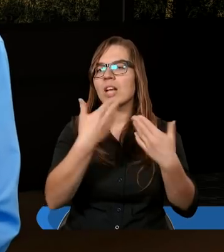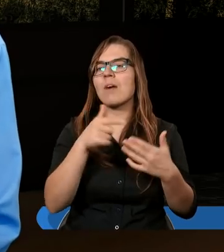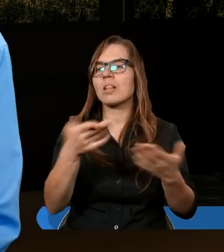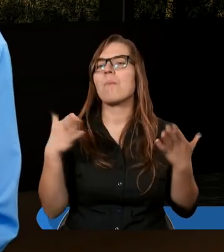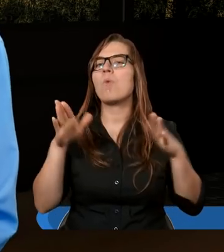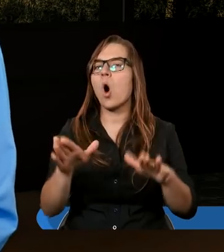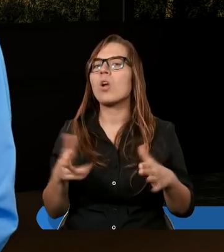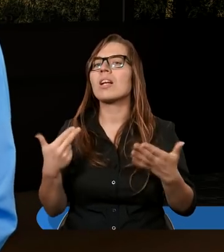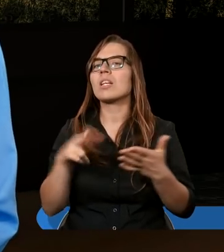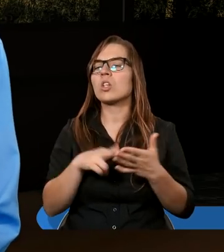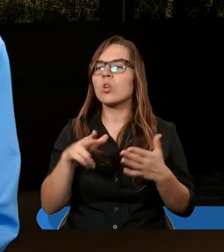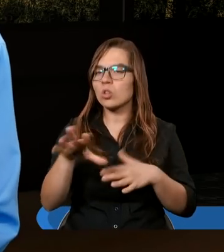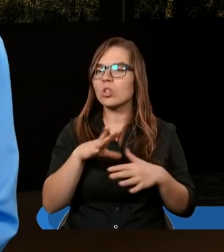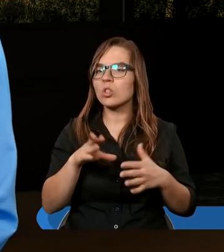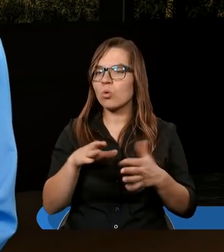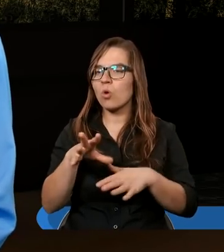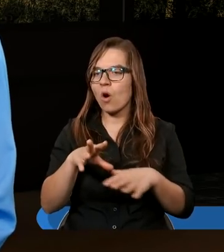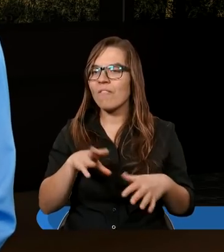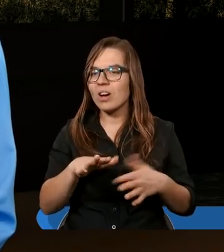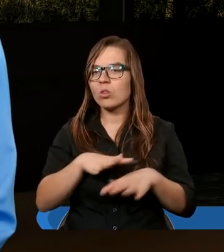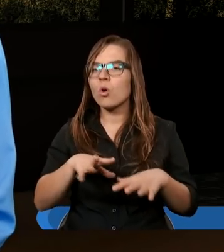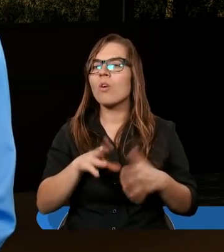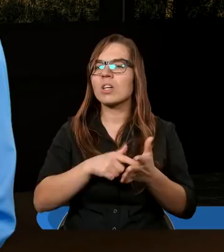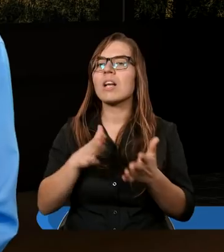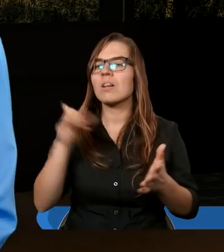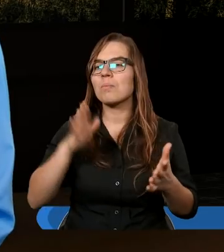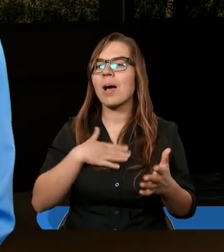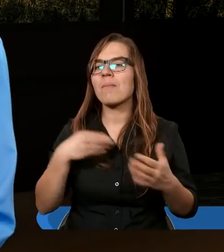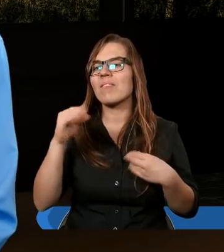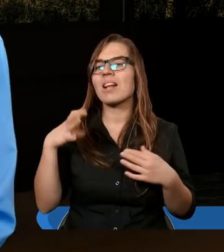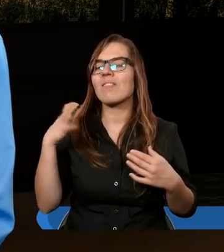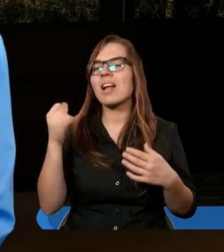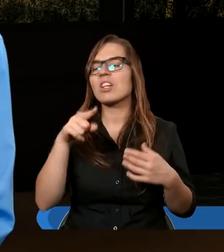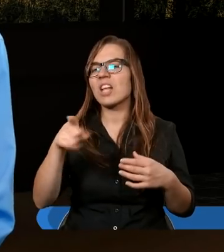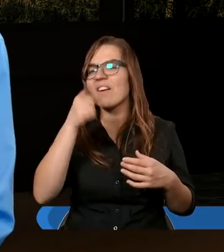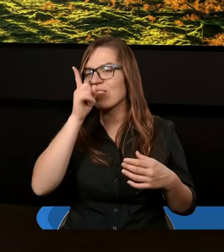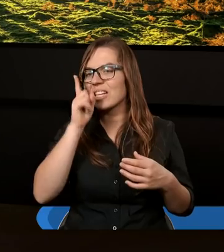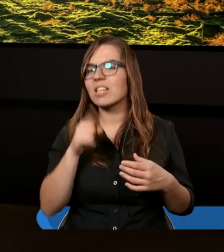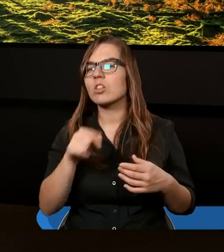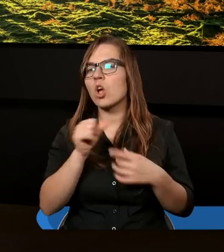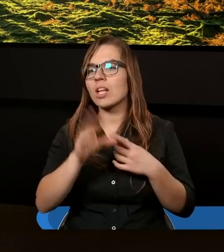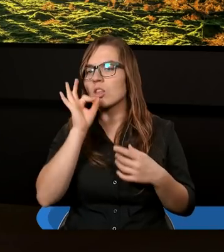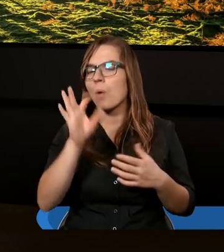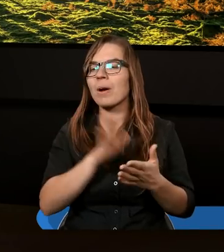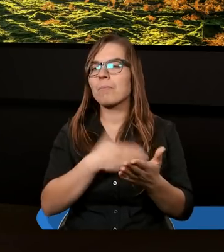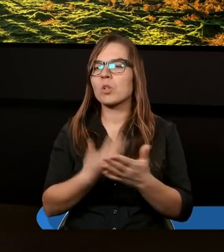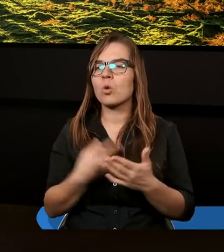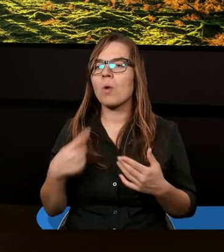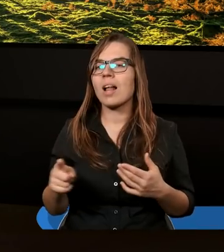i te błogosławieństwa duchowe często są, na pewno mają większą wartość niż te fizyczne. No to jest dobry przykład.